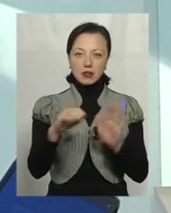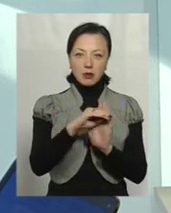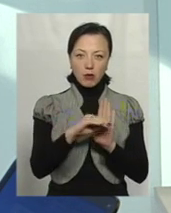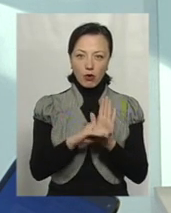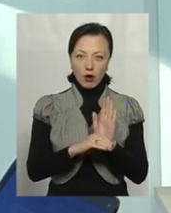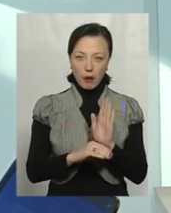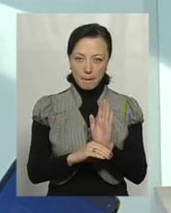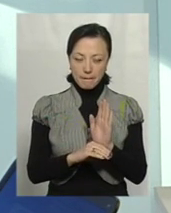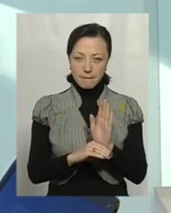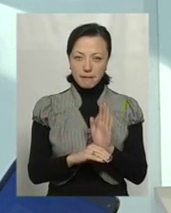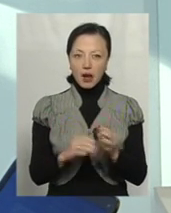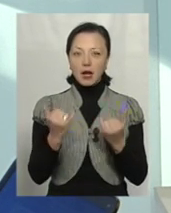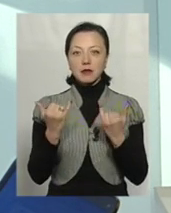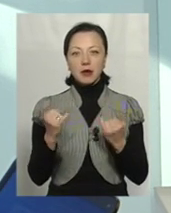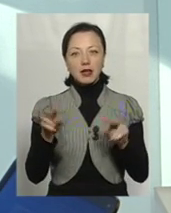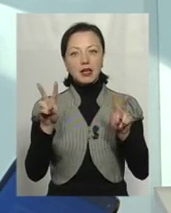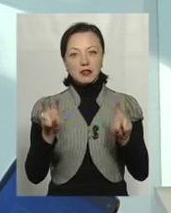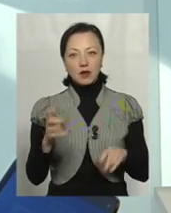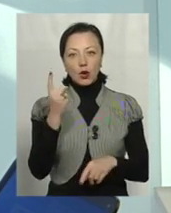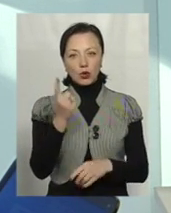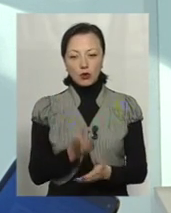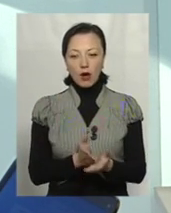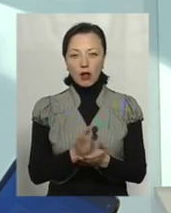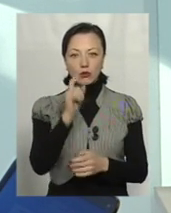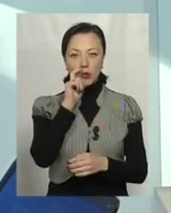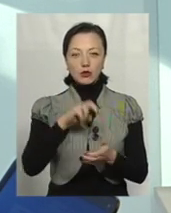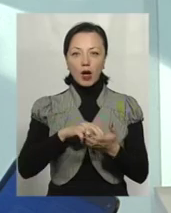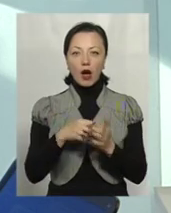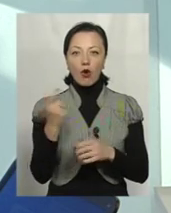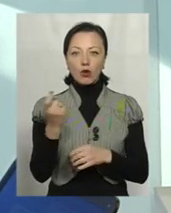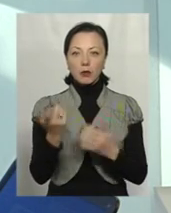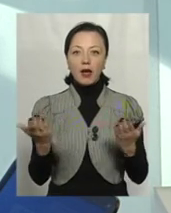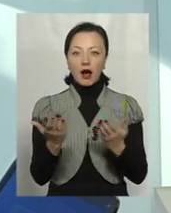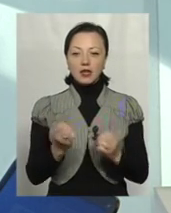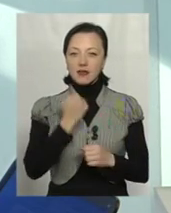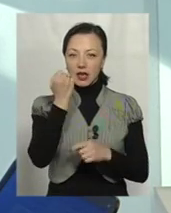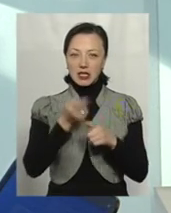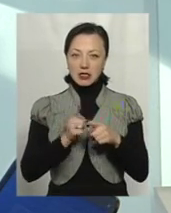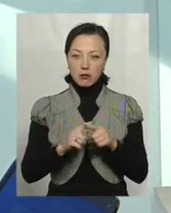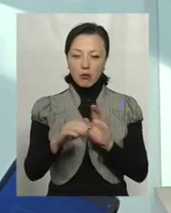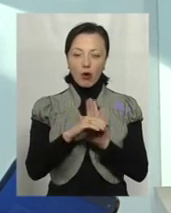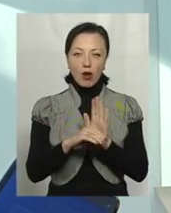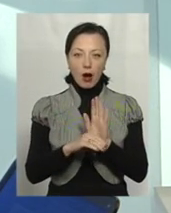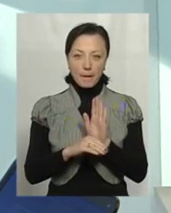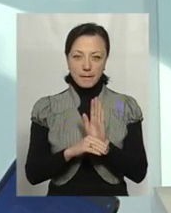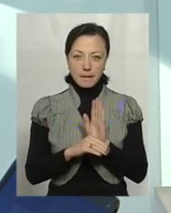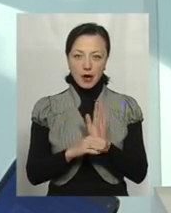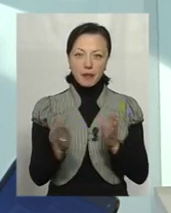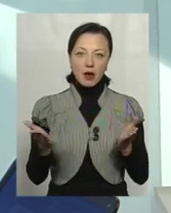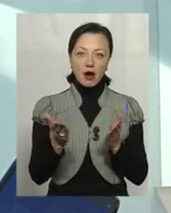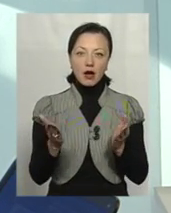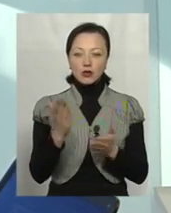Цільових. А тепер назвіть мені хоч одну галузі української економіки, яка завдяки цим галузевим програмам, якась